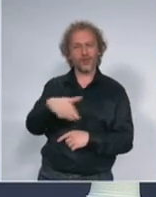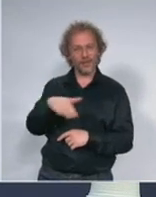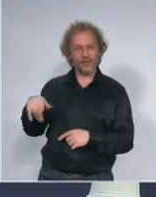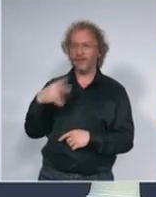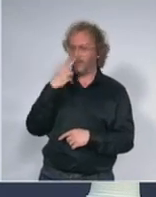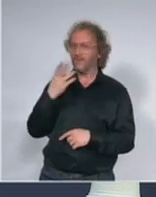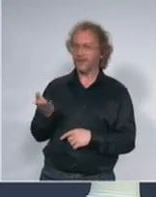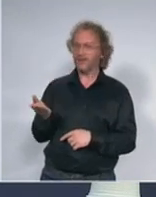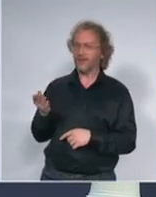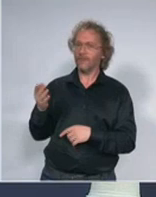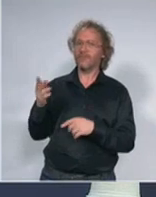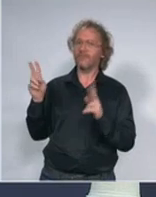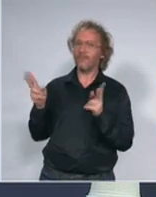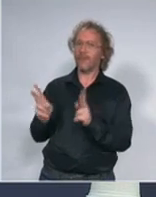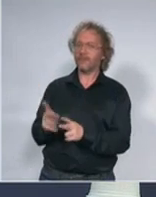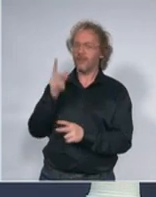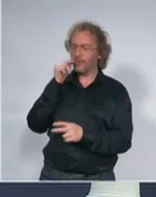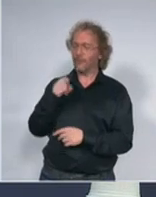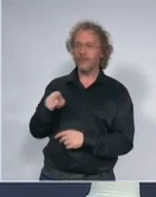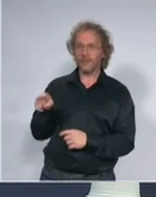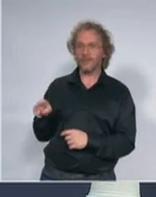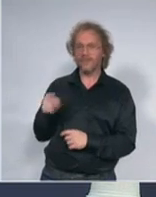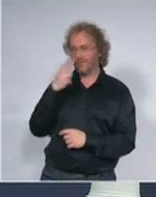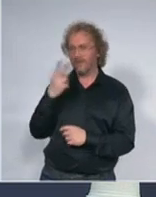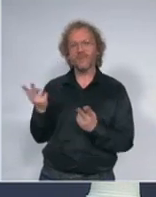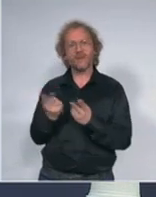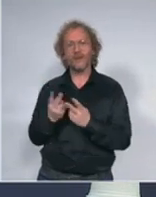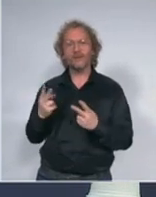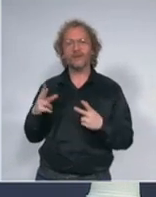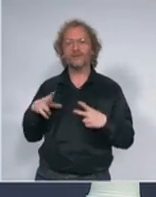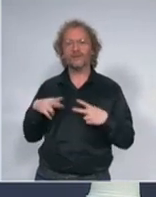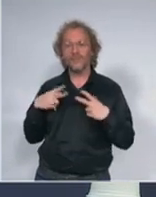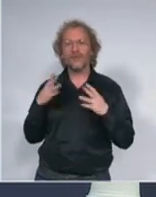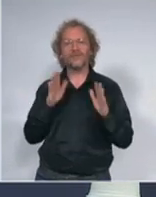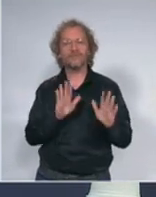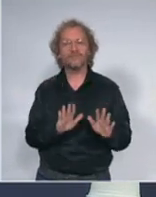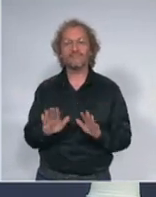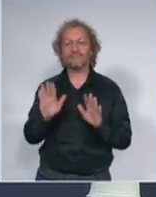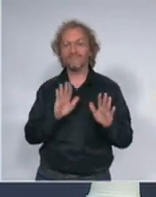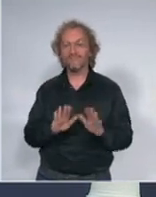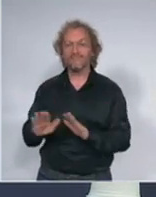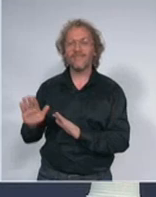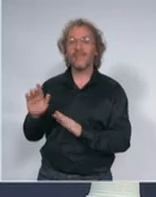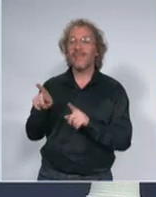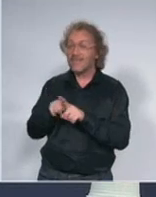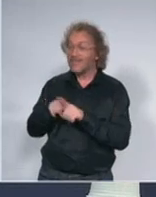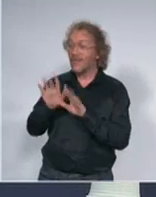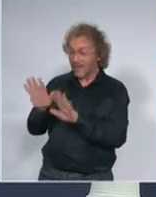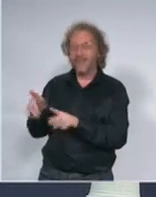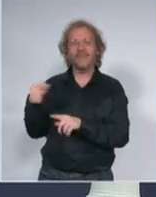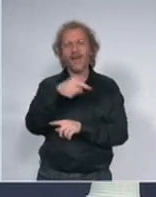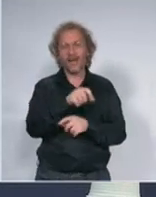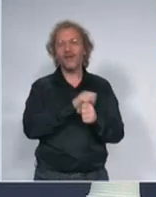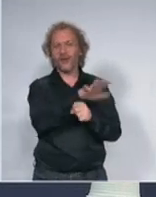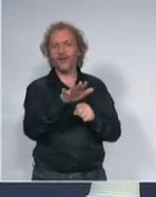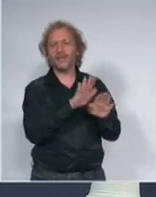manje ljudi znam da kako se usporava život tako se usporava i širenje tog virusa i to je zaista u